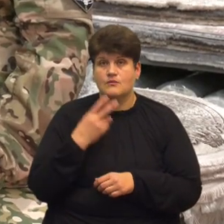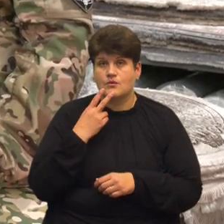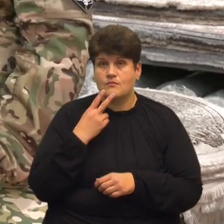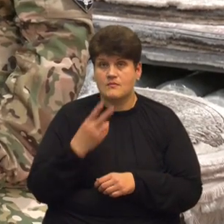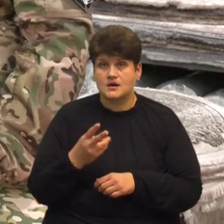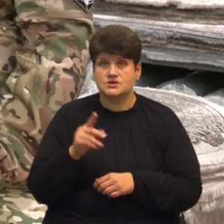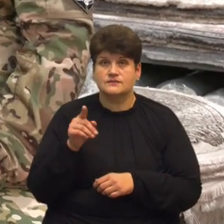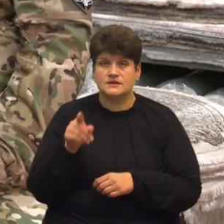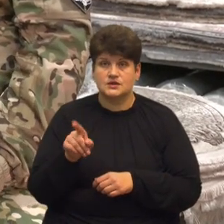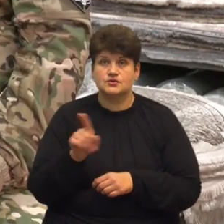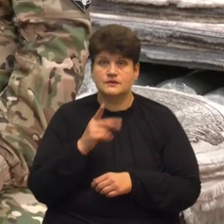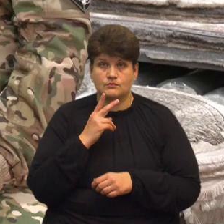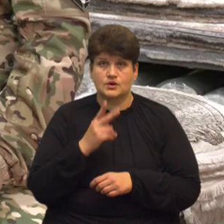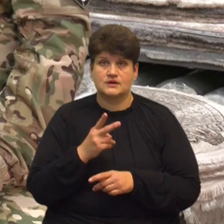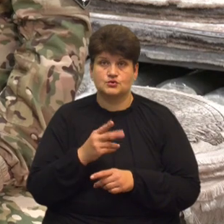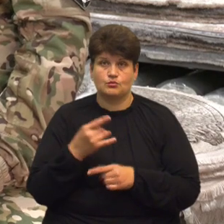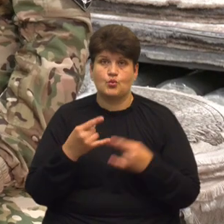те, що вони показують по телевізорі